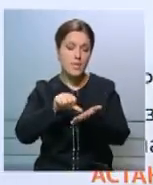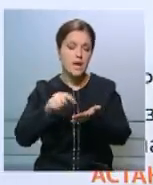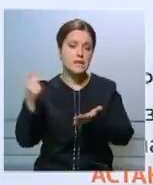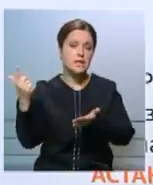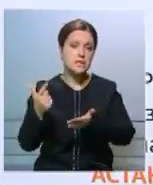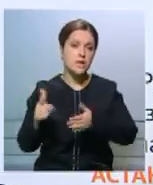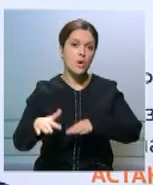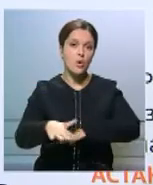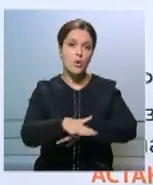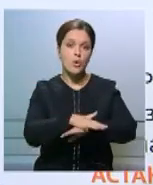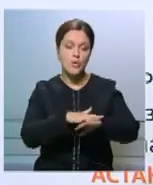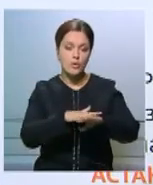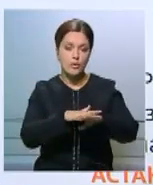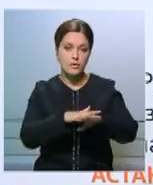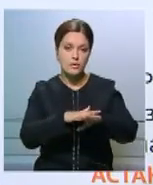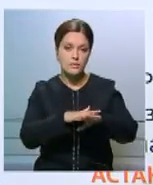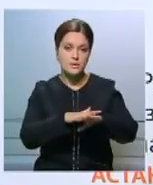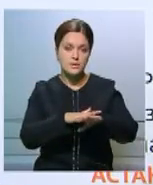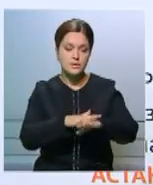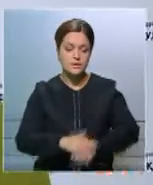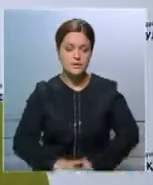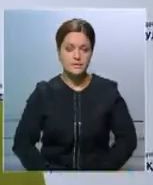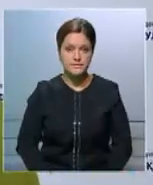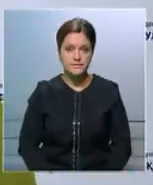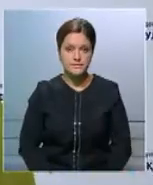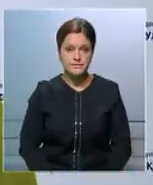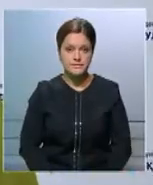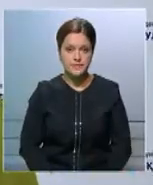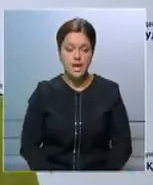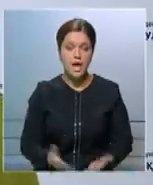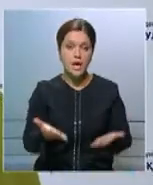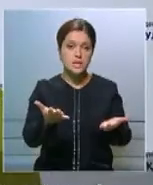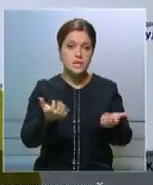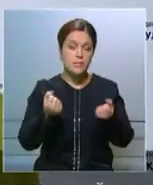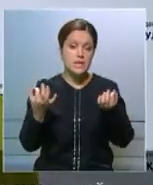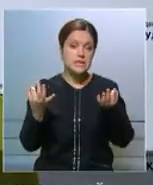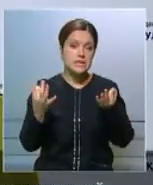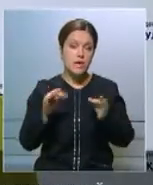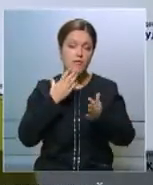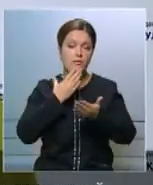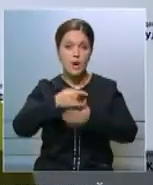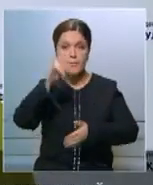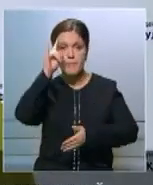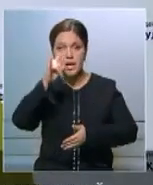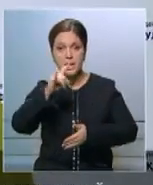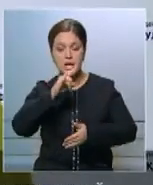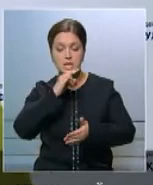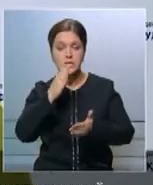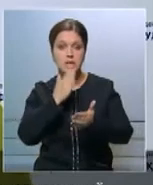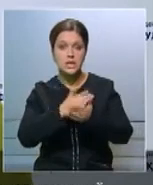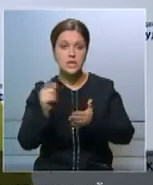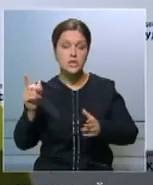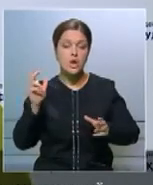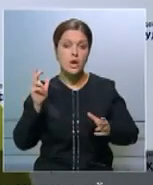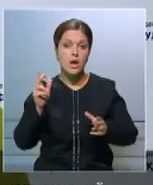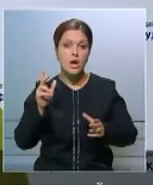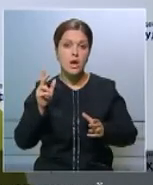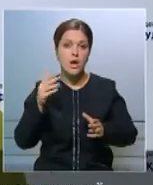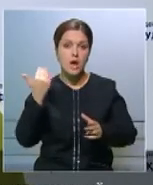общества и уязвимых групп населения. С обретением независимости институт президентства стал